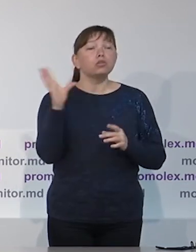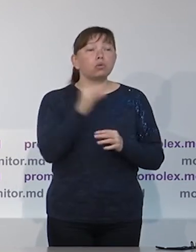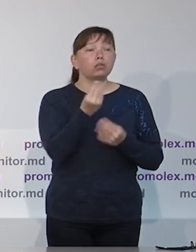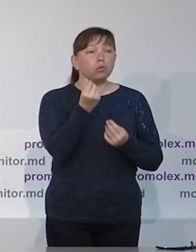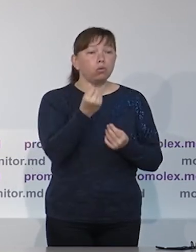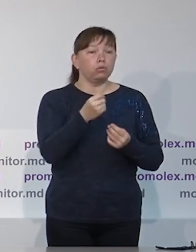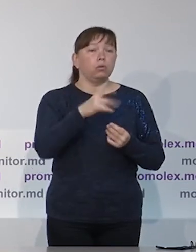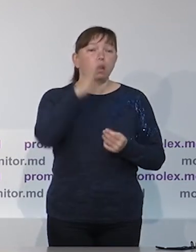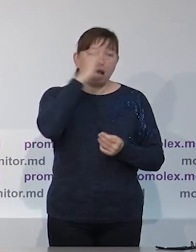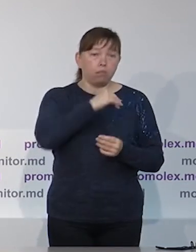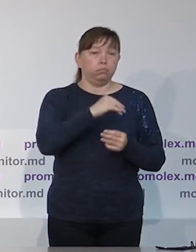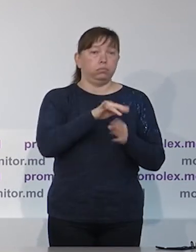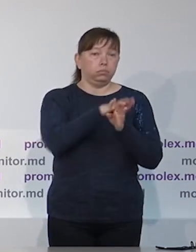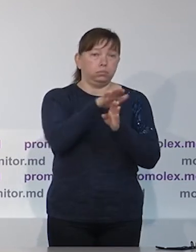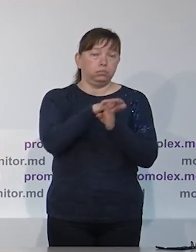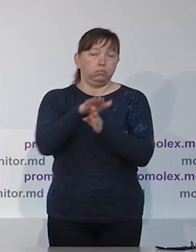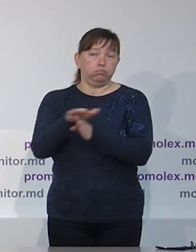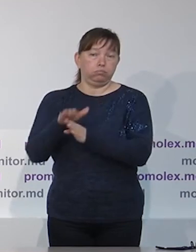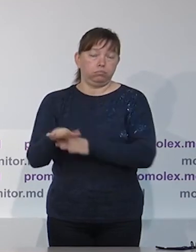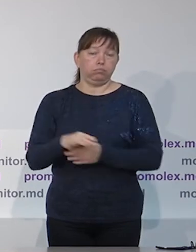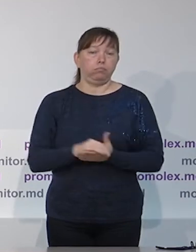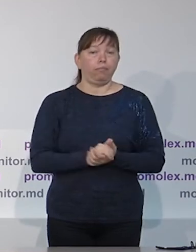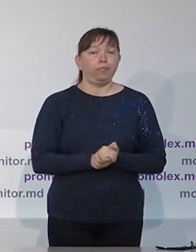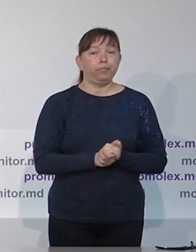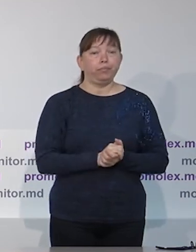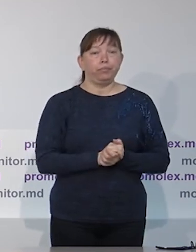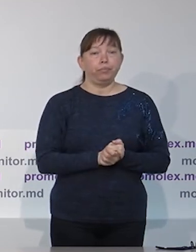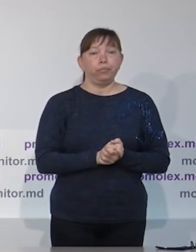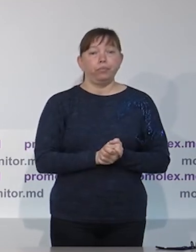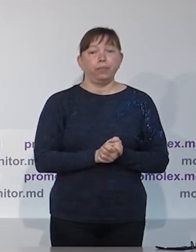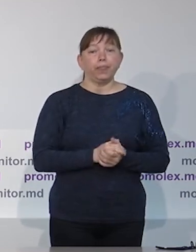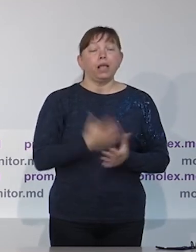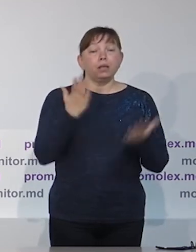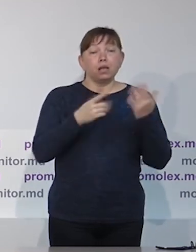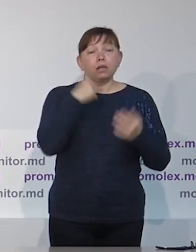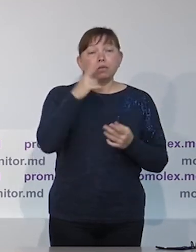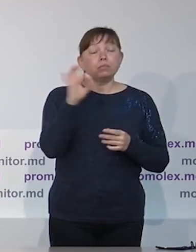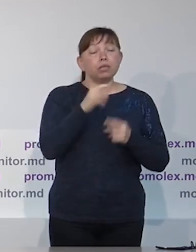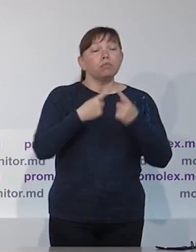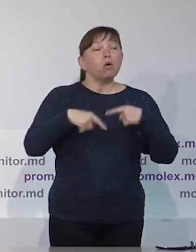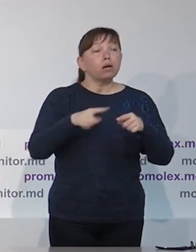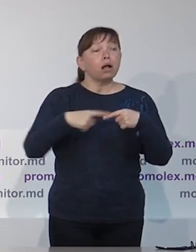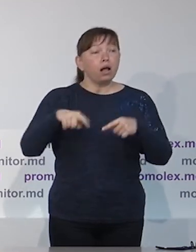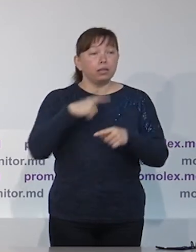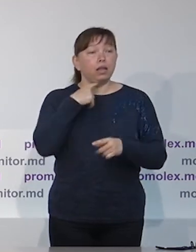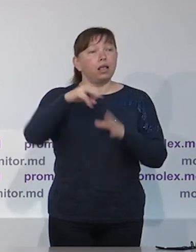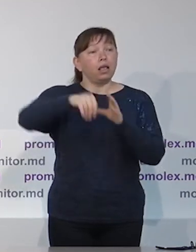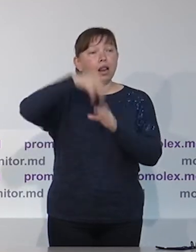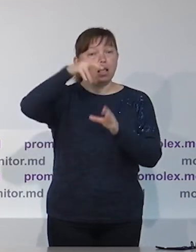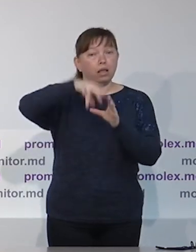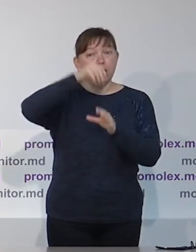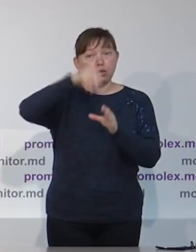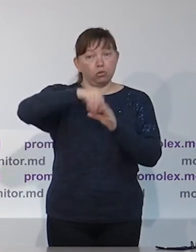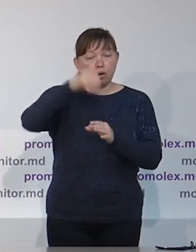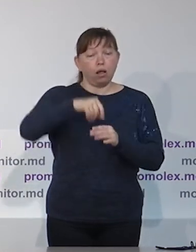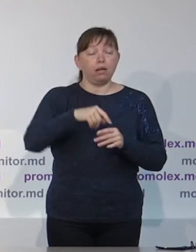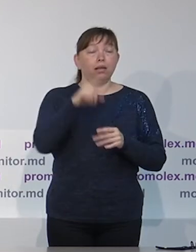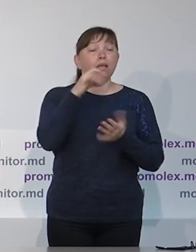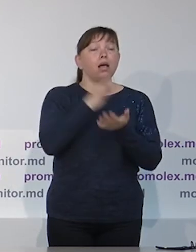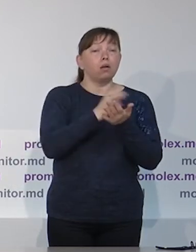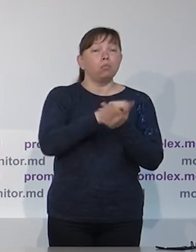необходимо создать такую прогнозируемость и уверенность в том, что все расходы будут